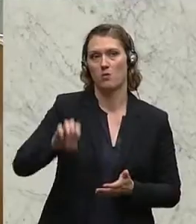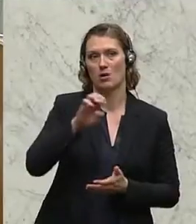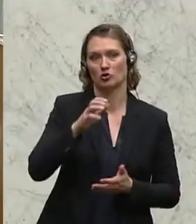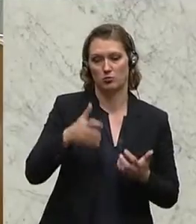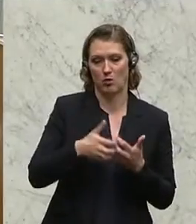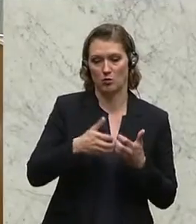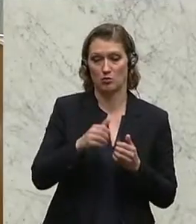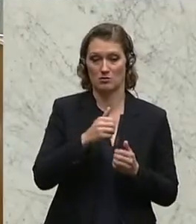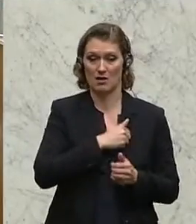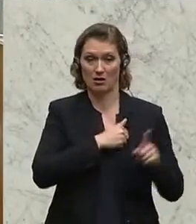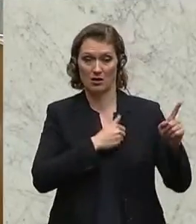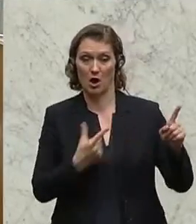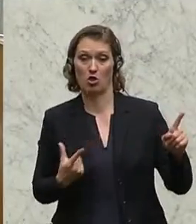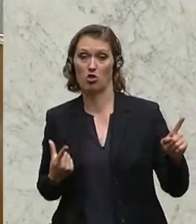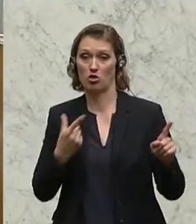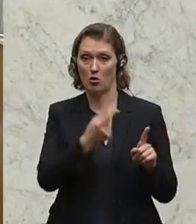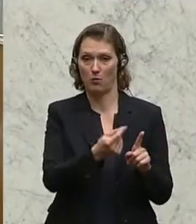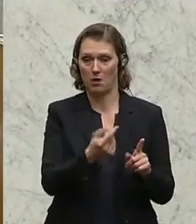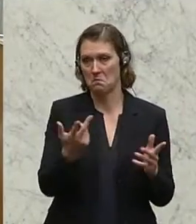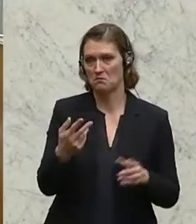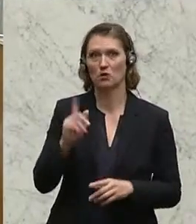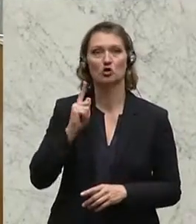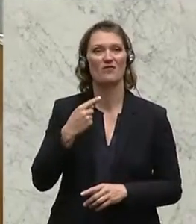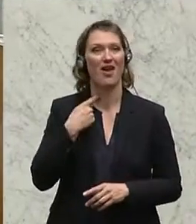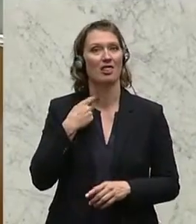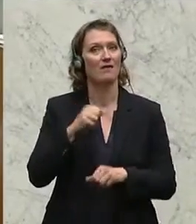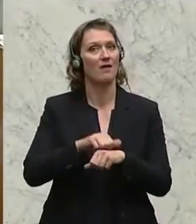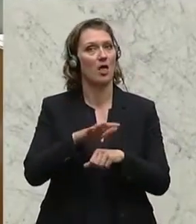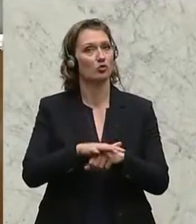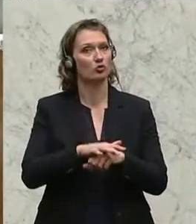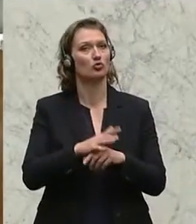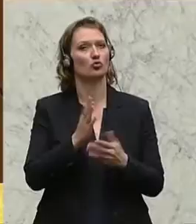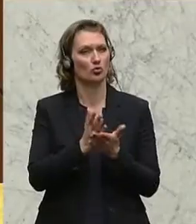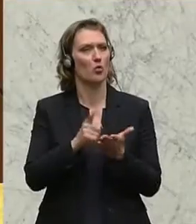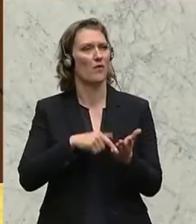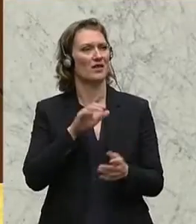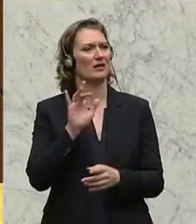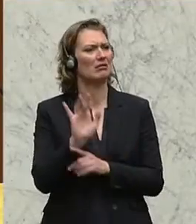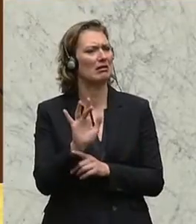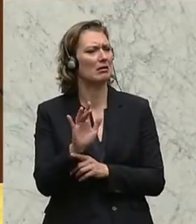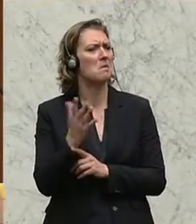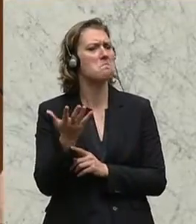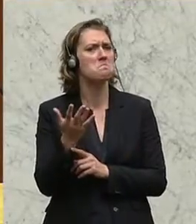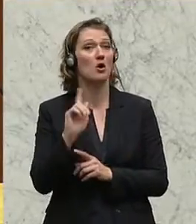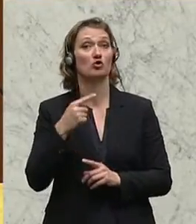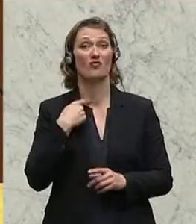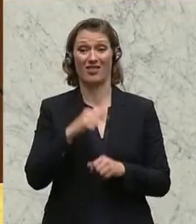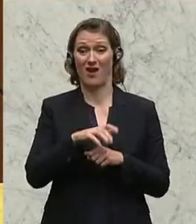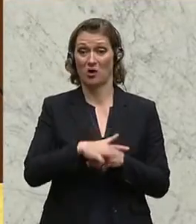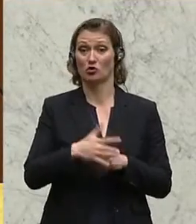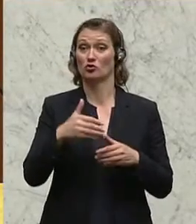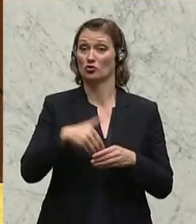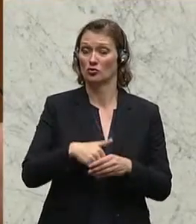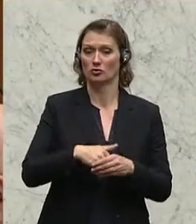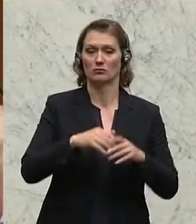vier Prozent verdoppeln. Und im Gegenzug nehmen wir jetzt das Schweinefleisch her, weil das wurde ebenfalls kritisiert. Was ist denn beim Schweinefleisch? Beim Schweinefleisch